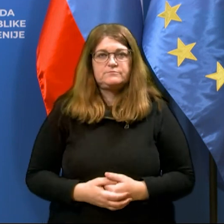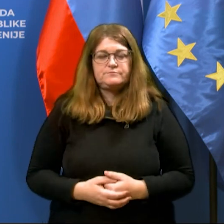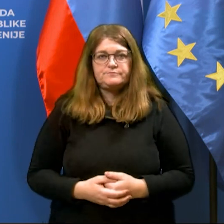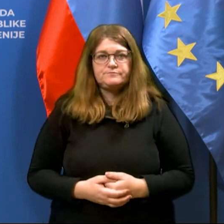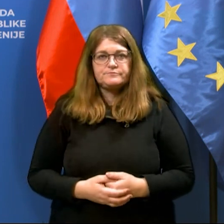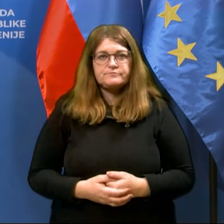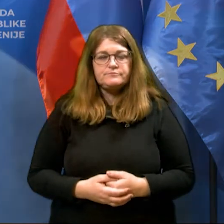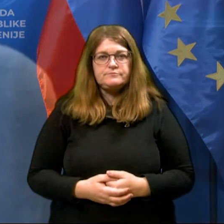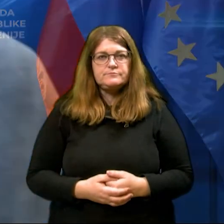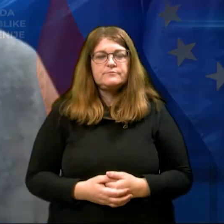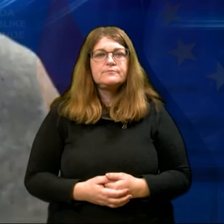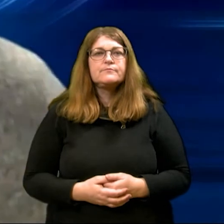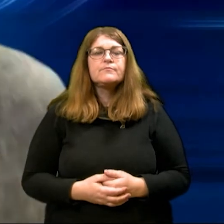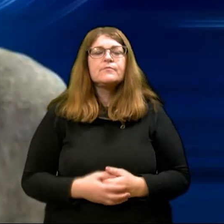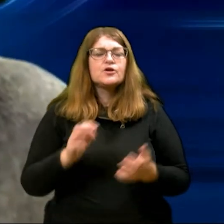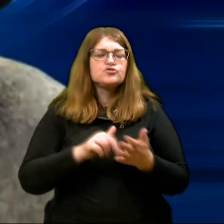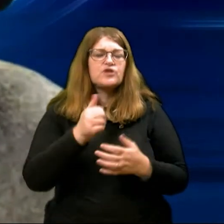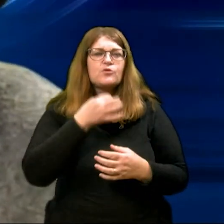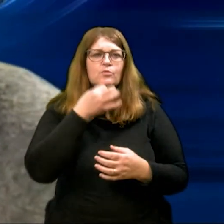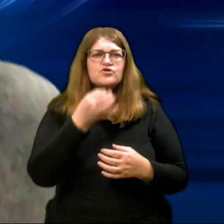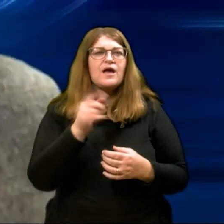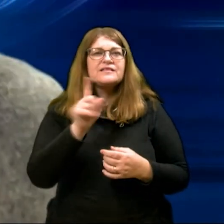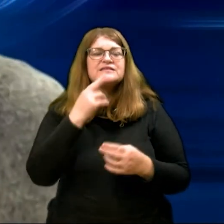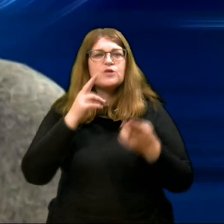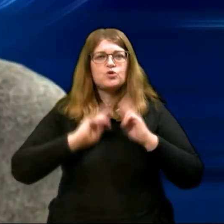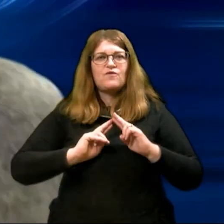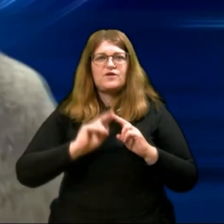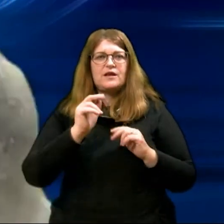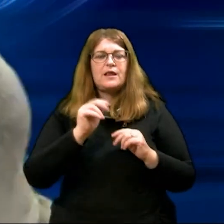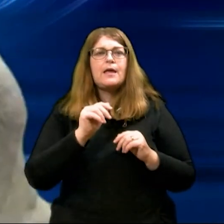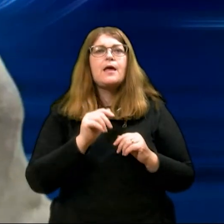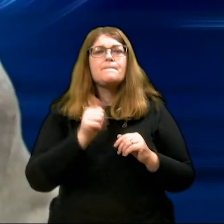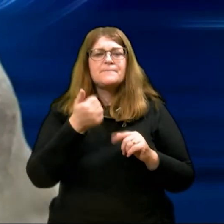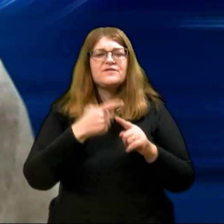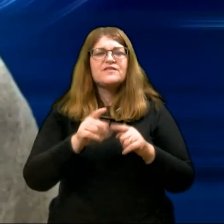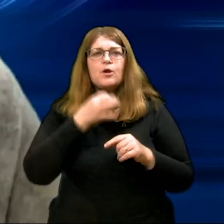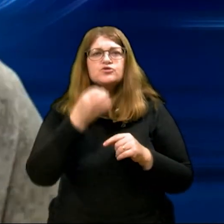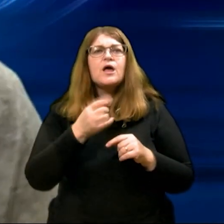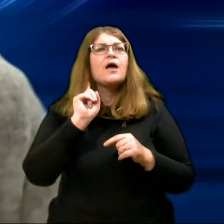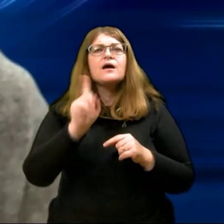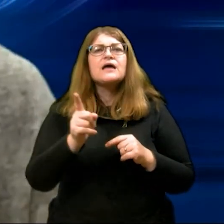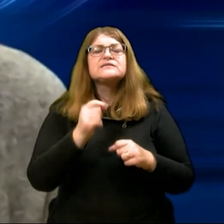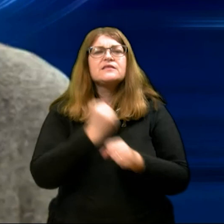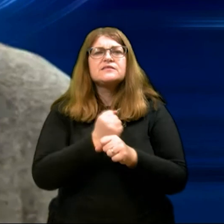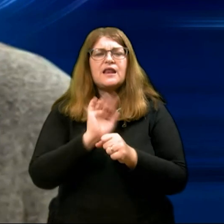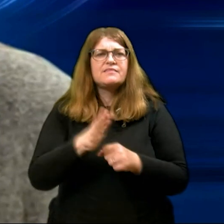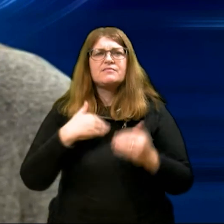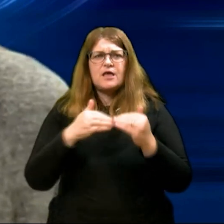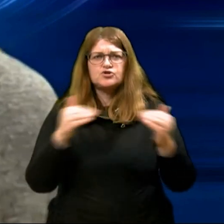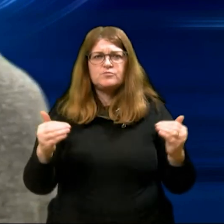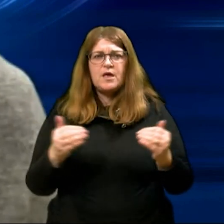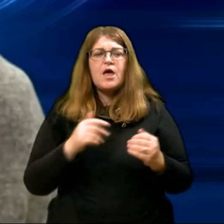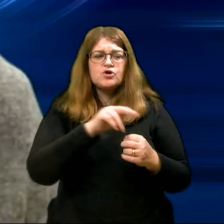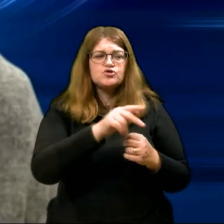Ja, smo pod vprašanje oziroma nisem nadgovorili na prvi del vprašanje, kaj se dejansko počeli na naši vzimeji, šli na nepremično